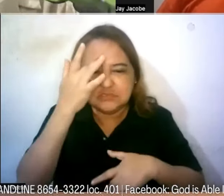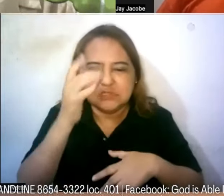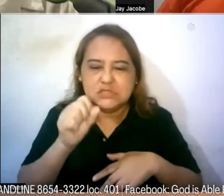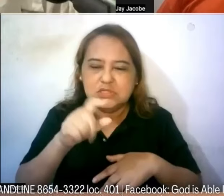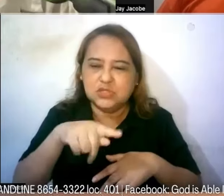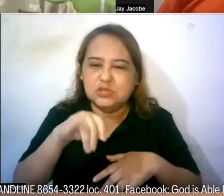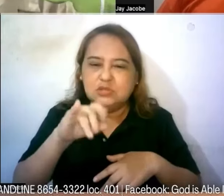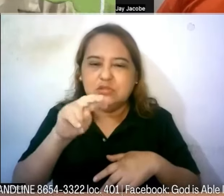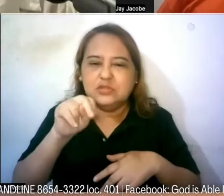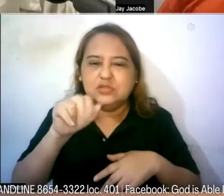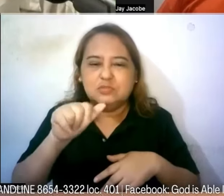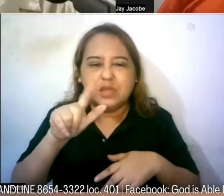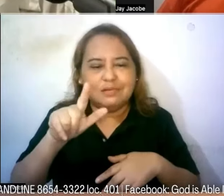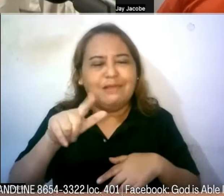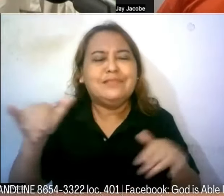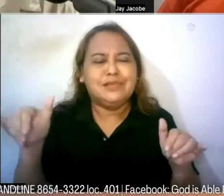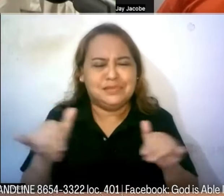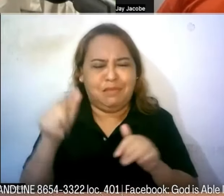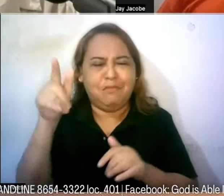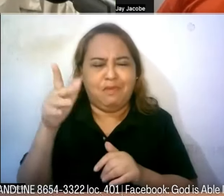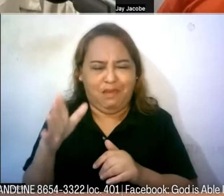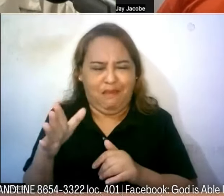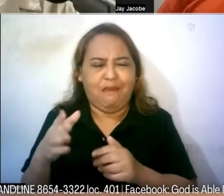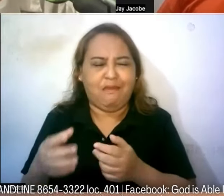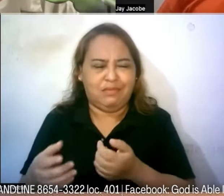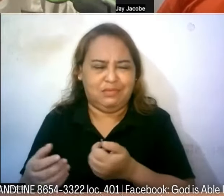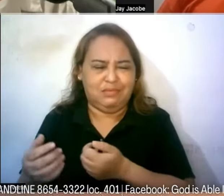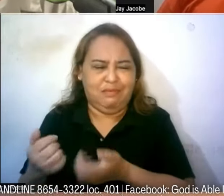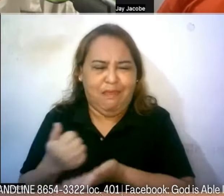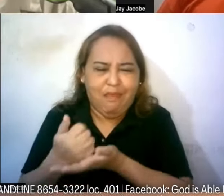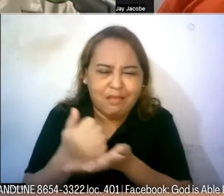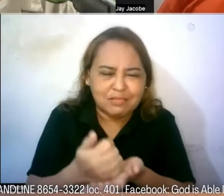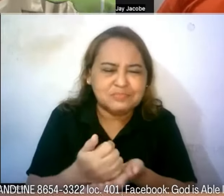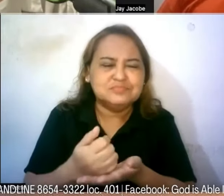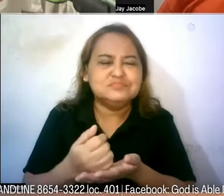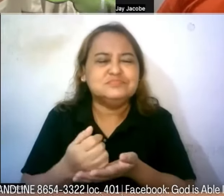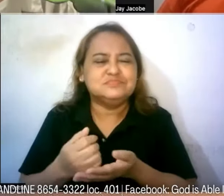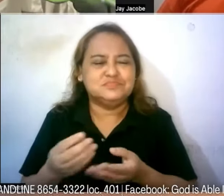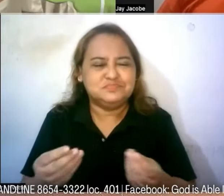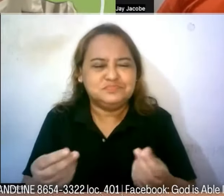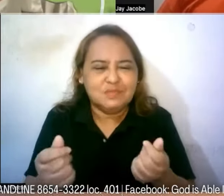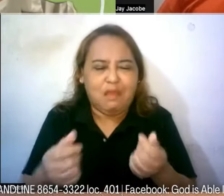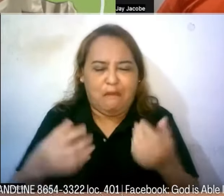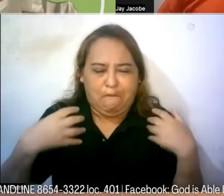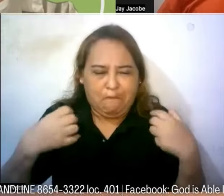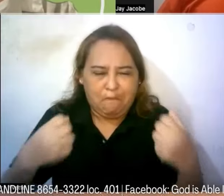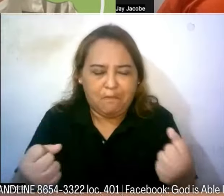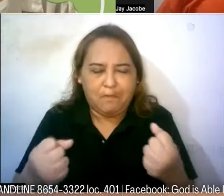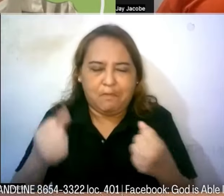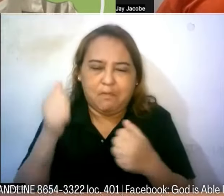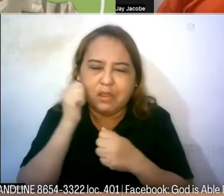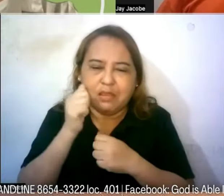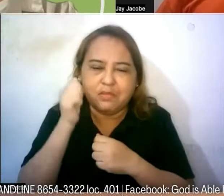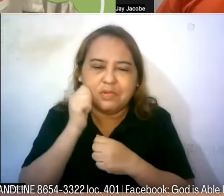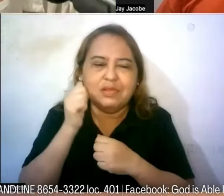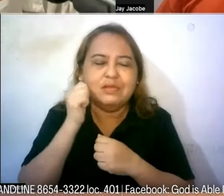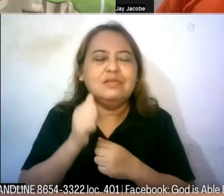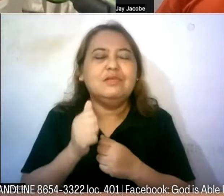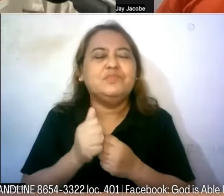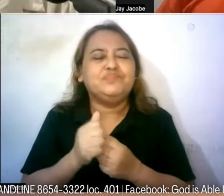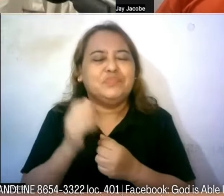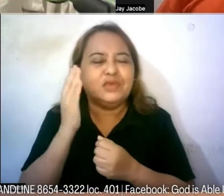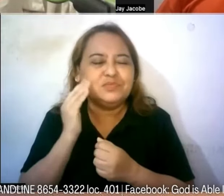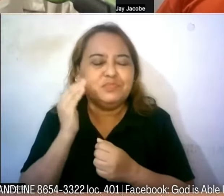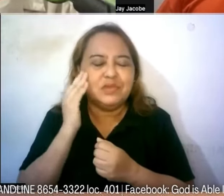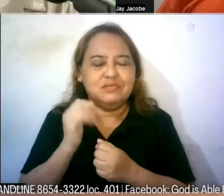is the same God the same Diyos na magtataguyod ihilom sa iyo at magpapalakas sa iyo sa pang-araw-araw mong pagdadaanan mga